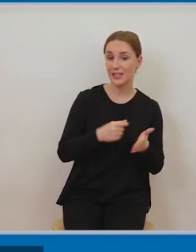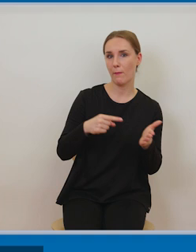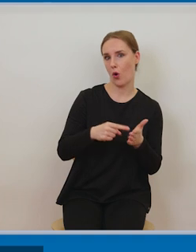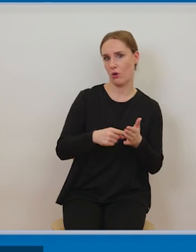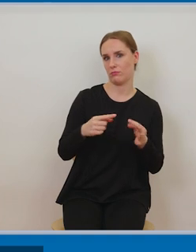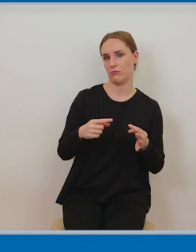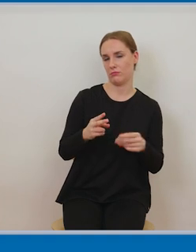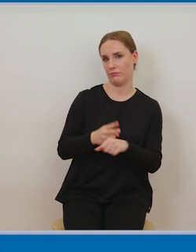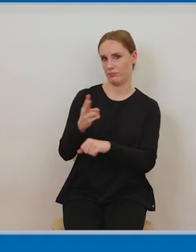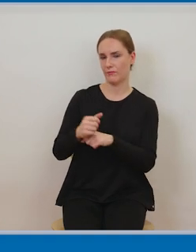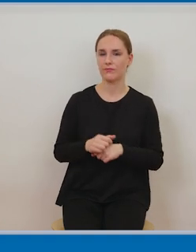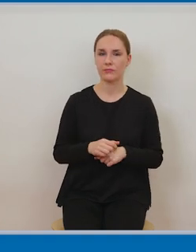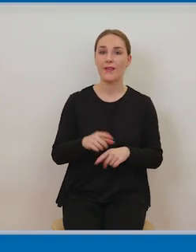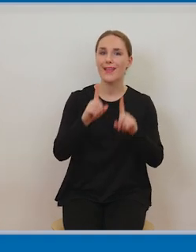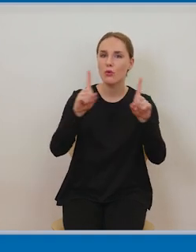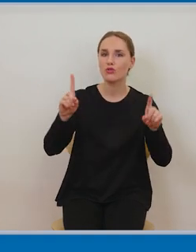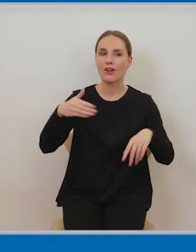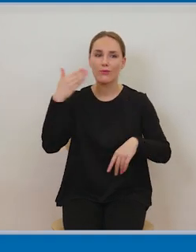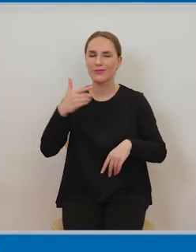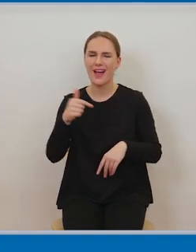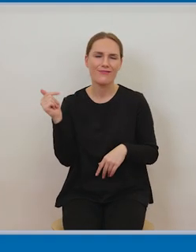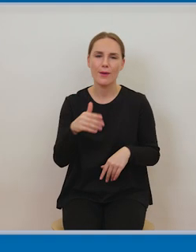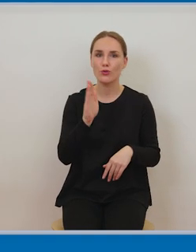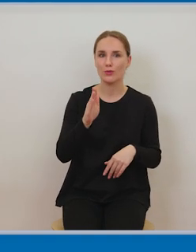aktualnego w momencie przygotowywania